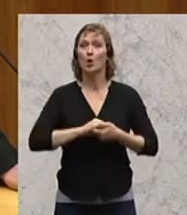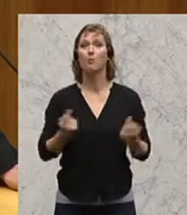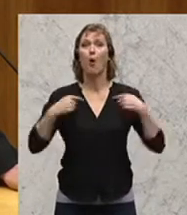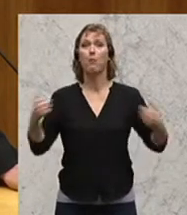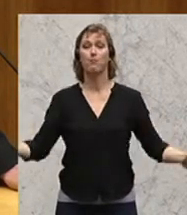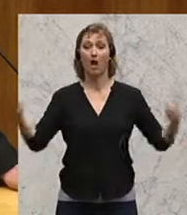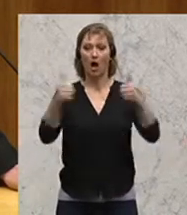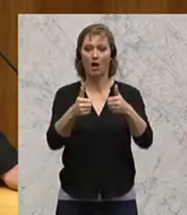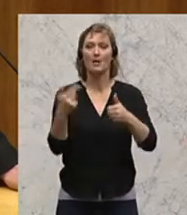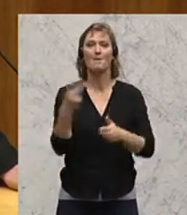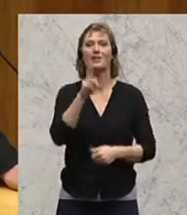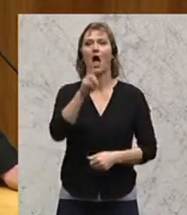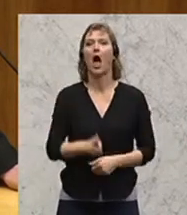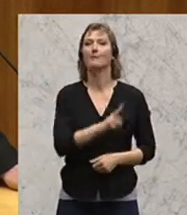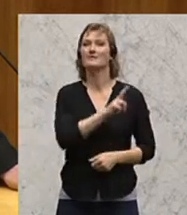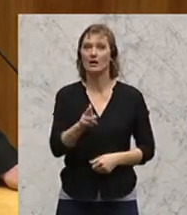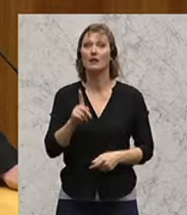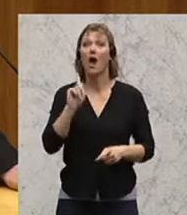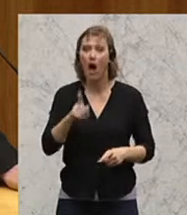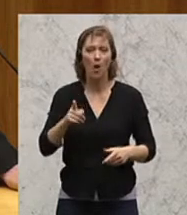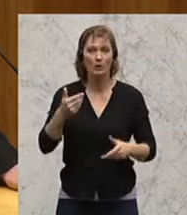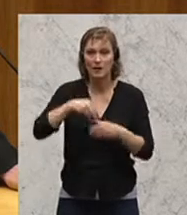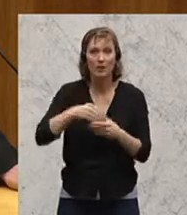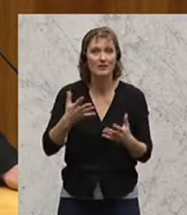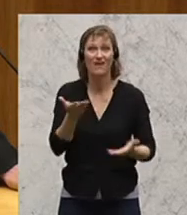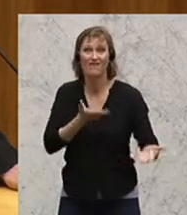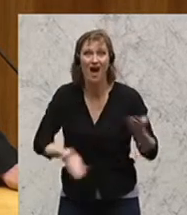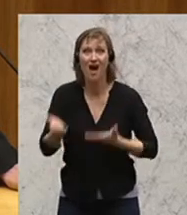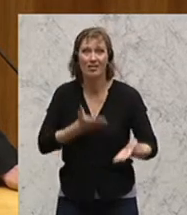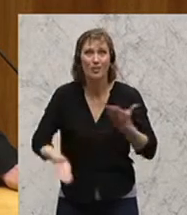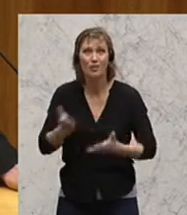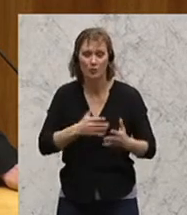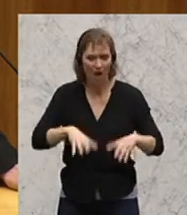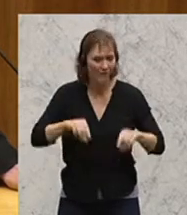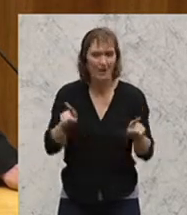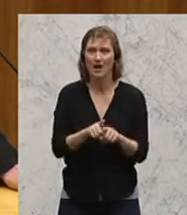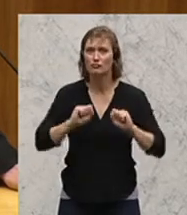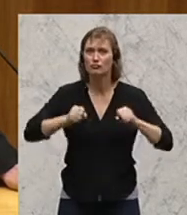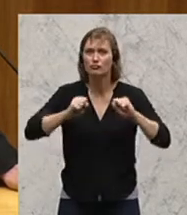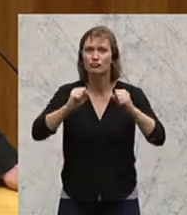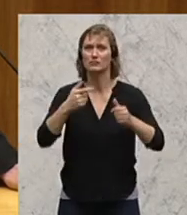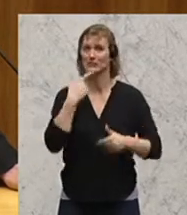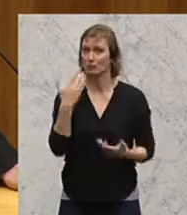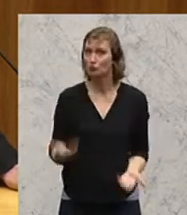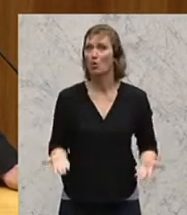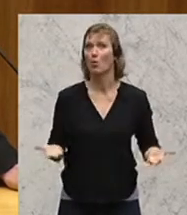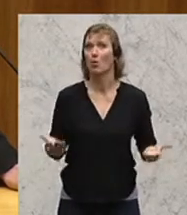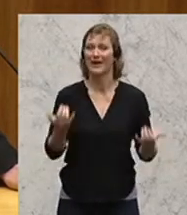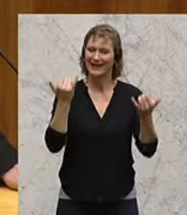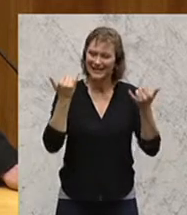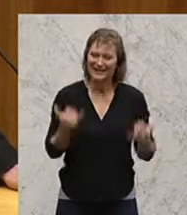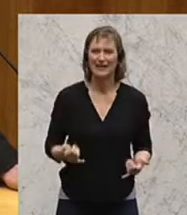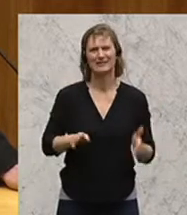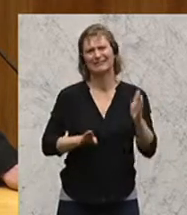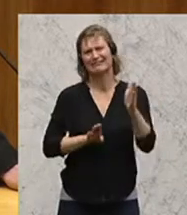Regierungsparteien das nicht nur absegnen, sondern intensiv mitverhandeln und von Anfang an klar machen, diesmal soll es